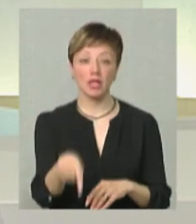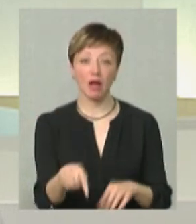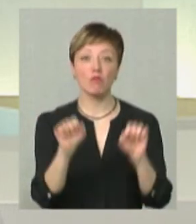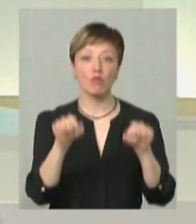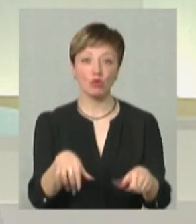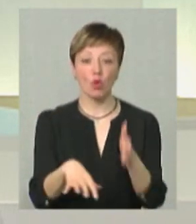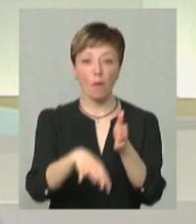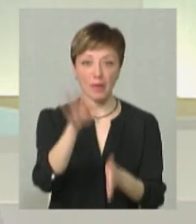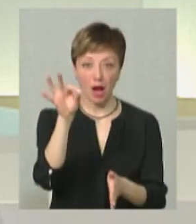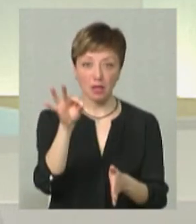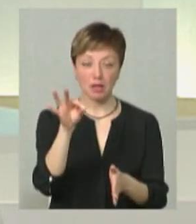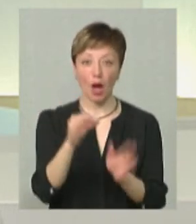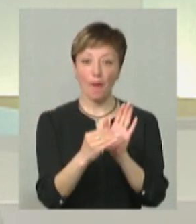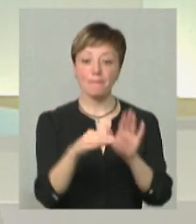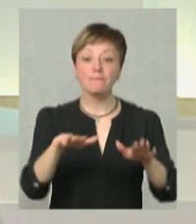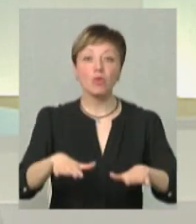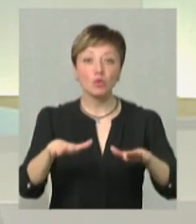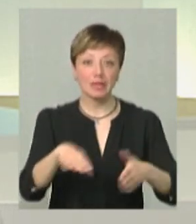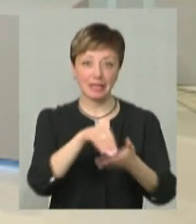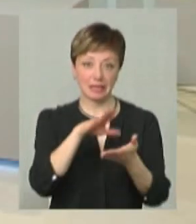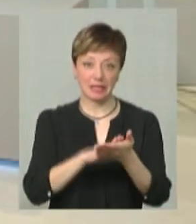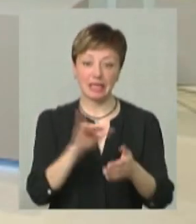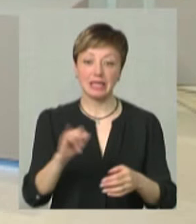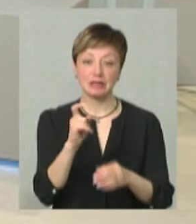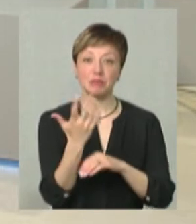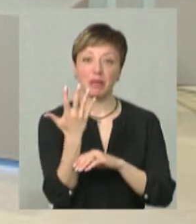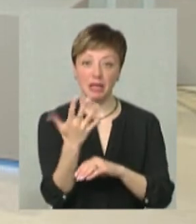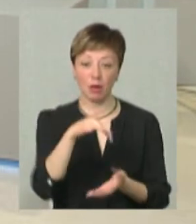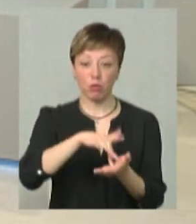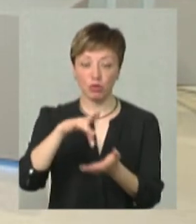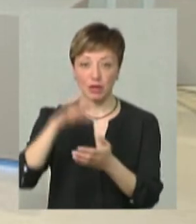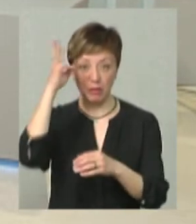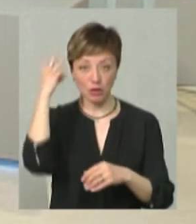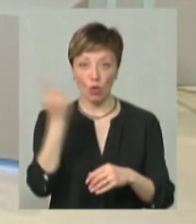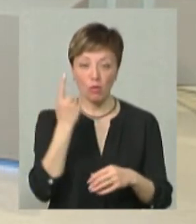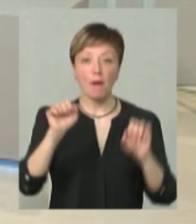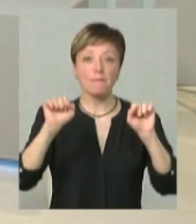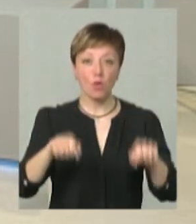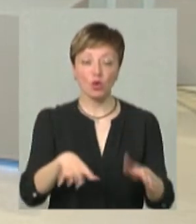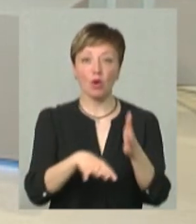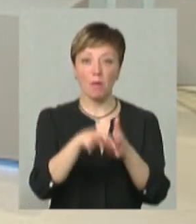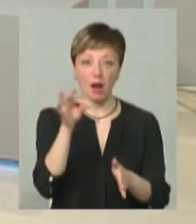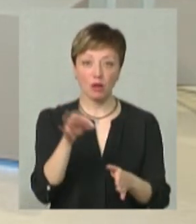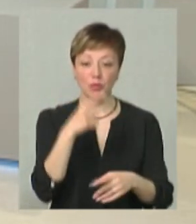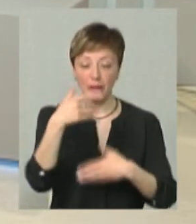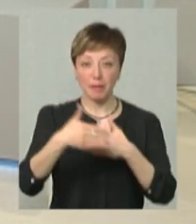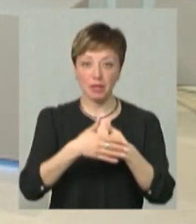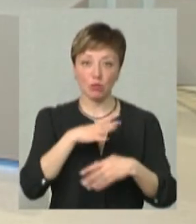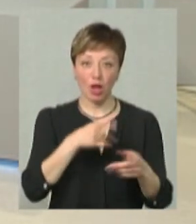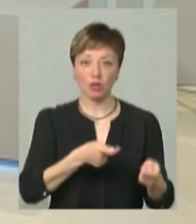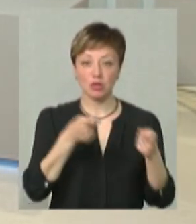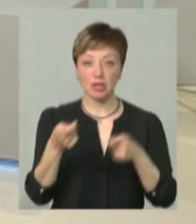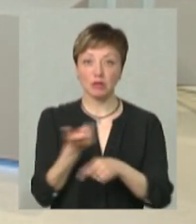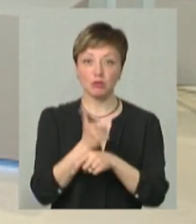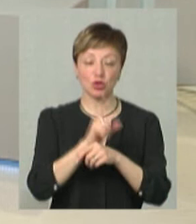можуть обрати пункт реєстрації. І от саме з п'яти пунктів Хмельницької області можна обирати для того, щоб найближча була доставка